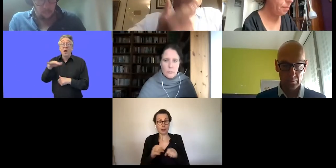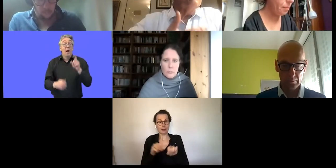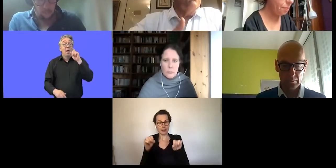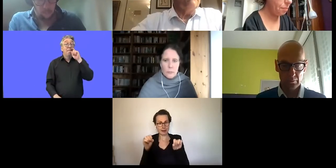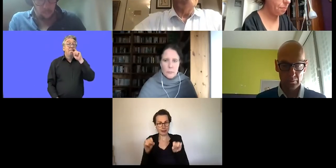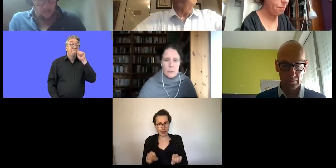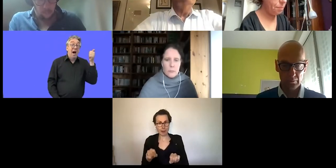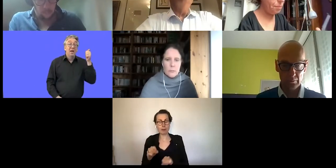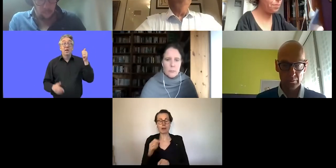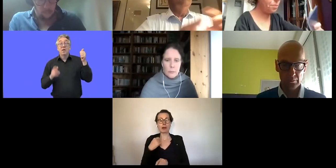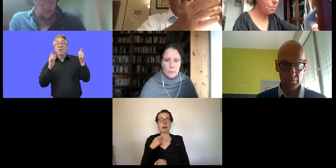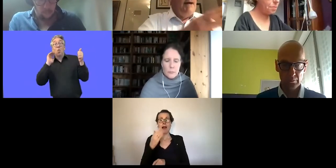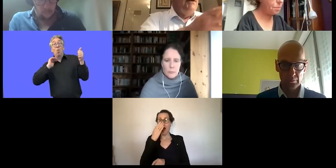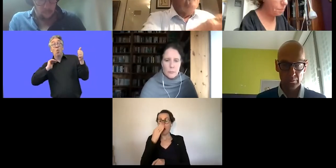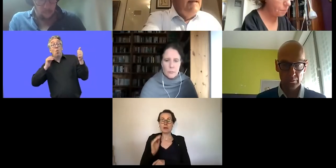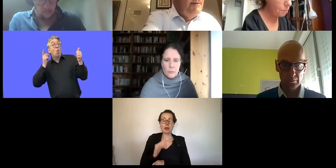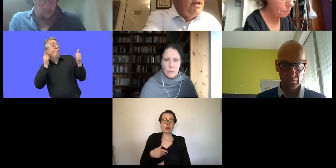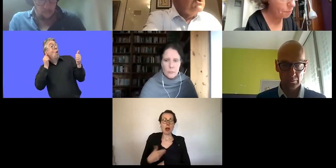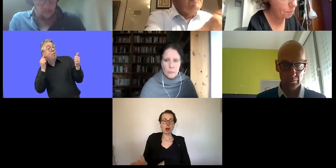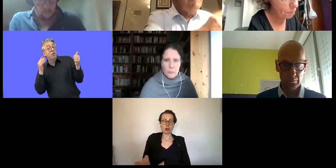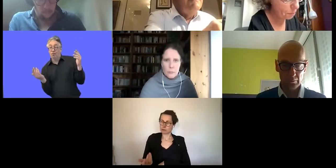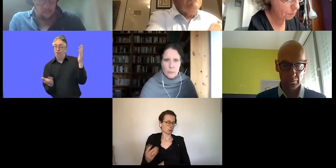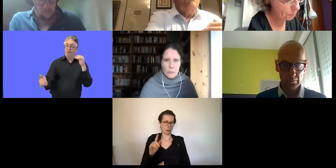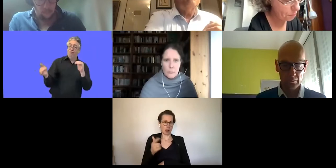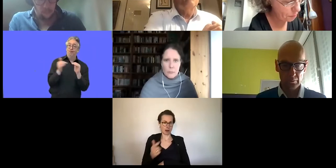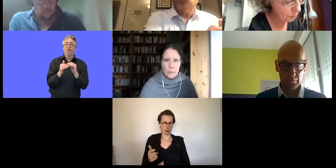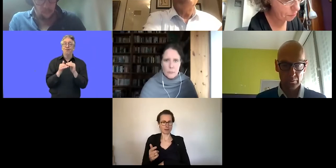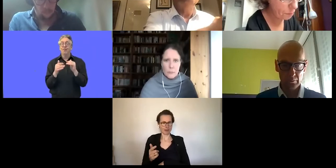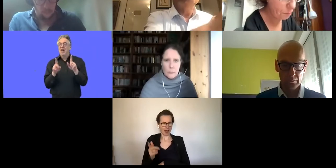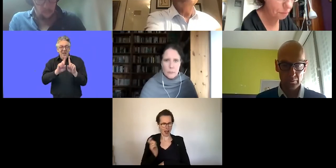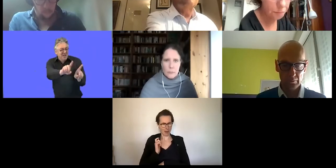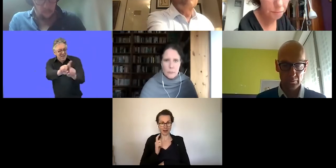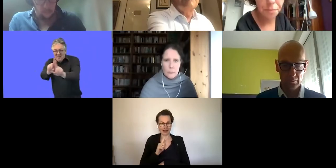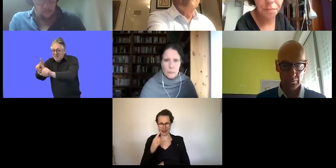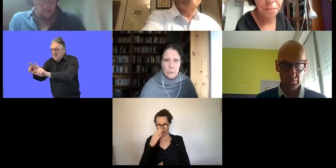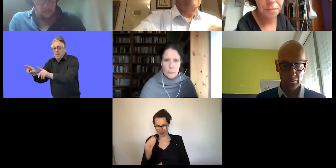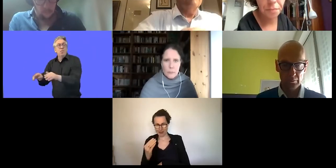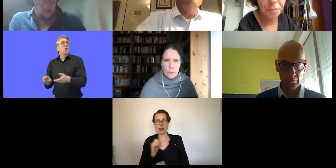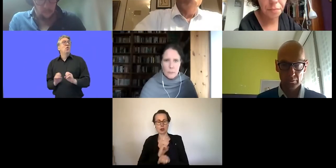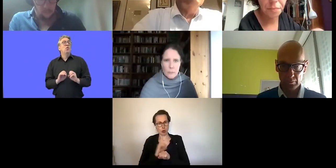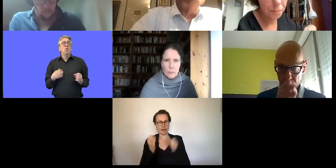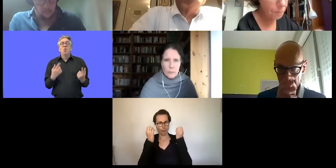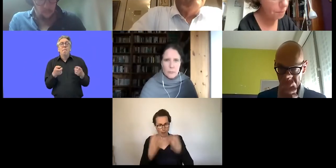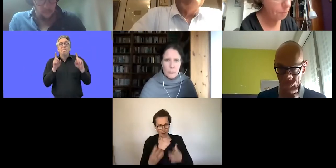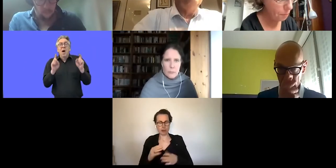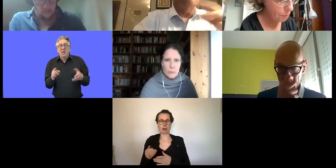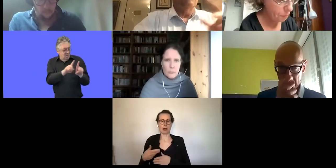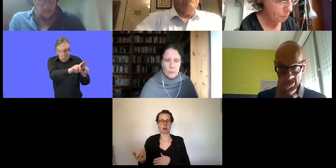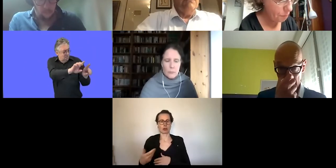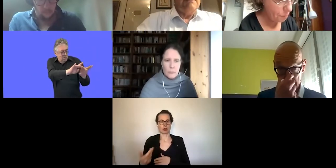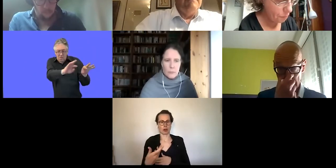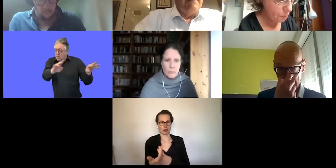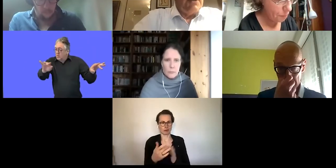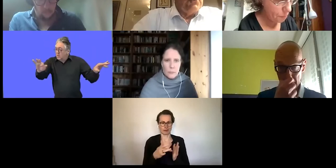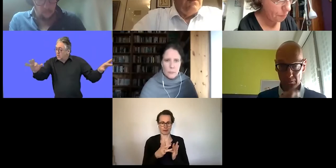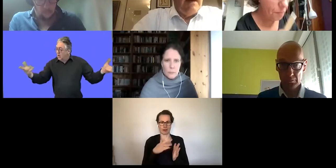niemanden zurücklassen, aber viele Menschen lassen wir doch zurück, weil wir sie in ein soziales Eck mit Sozialhilfe und